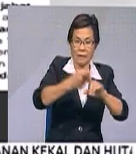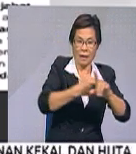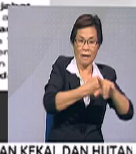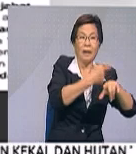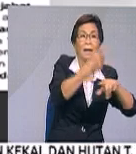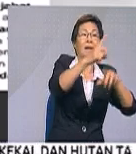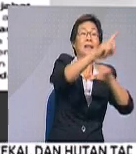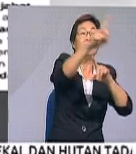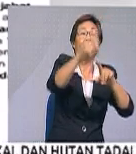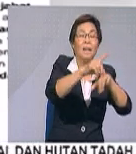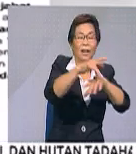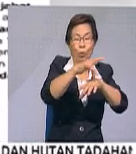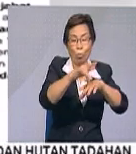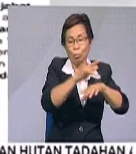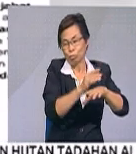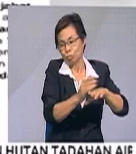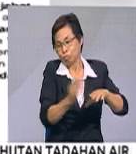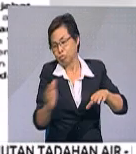kekosongan.